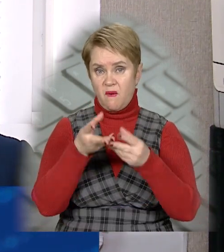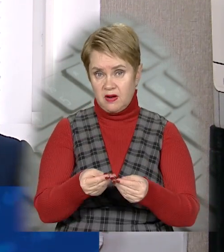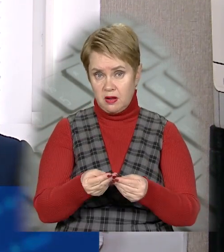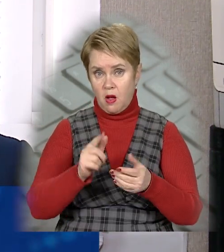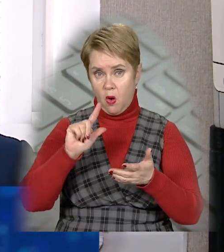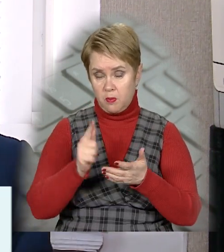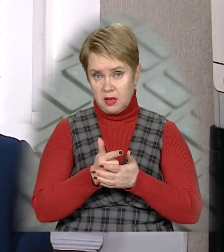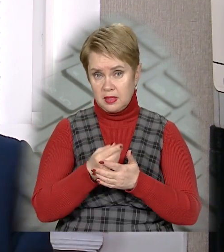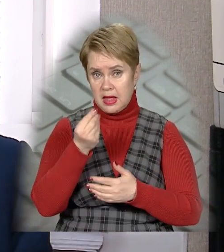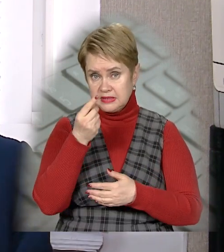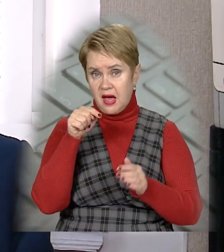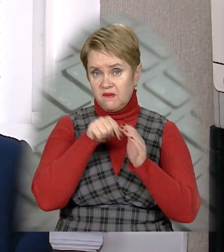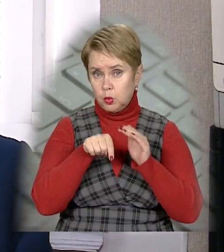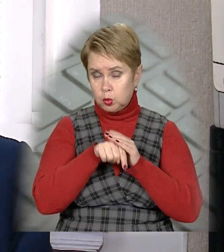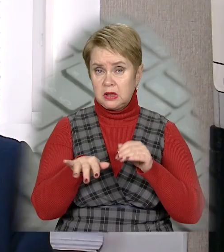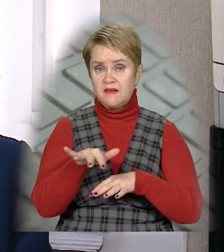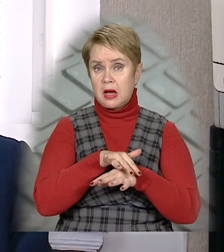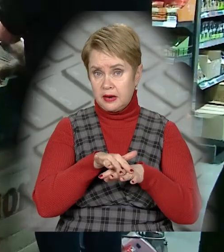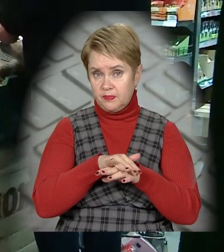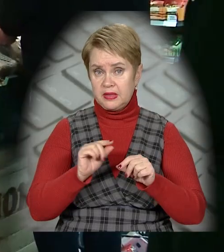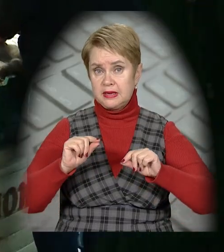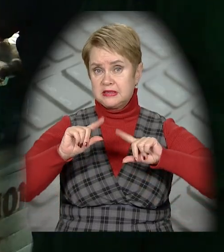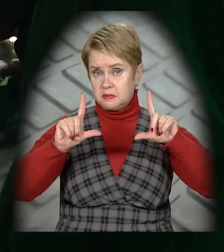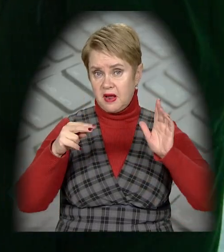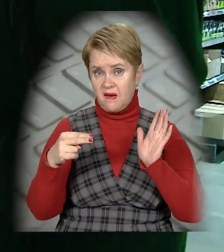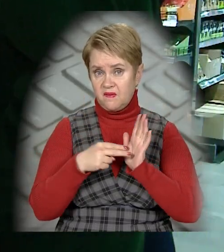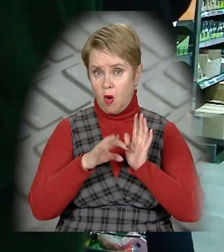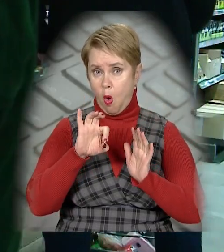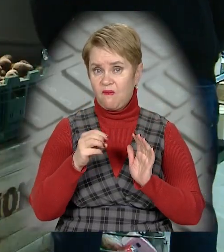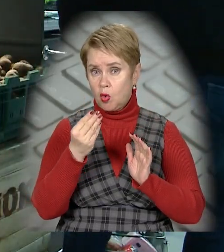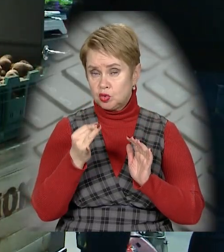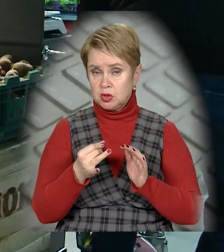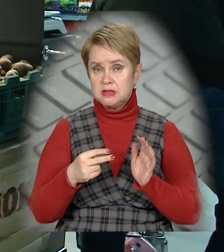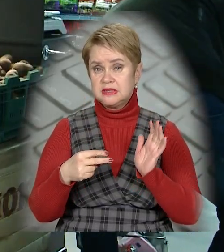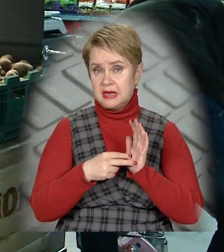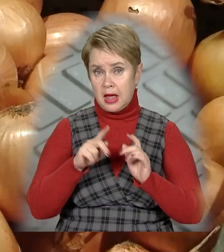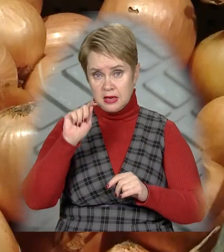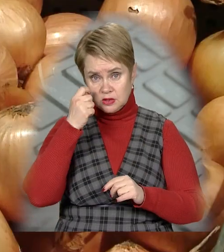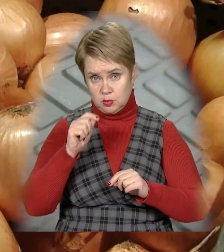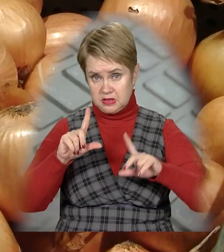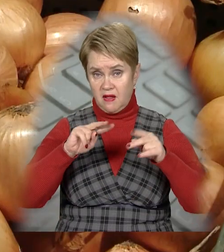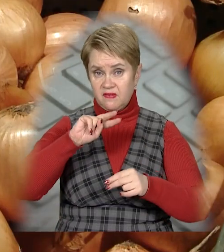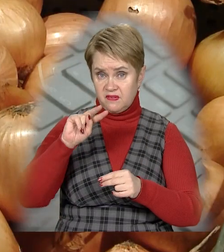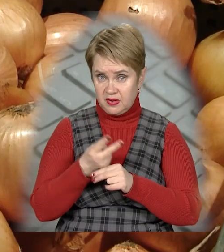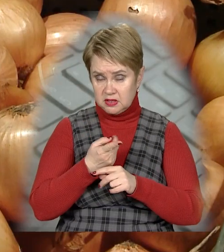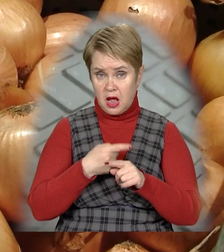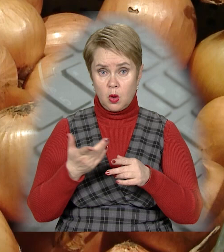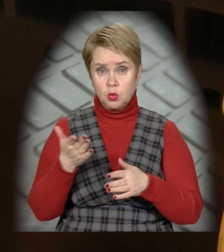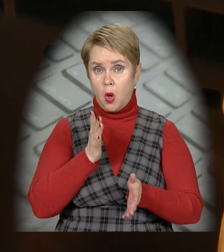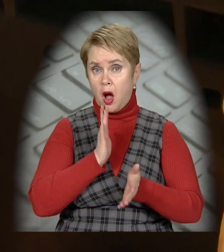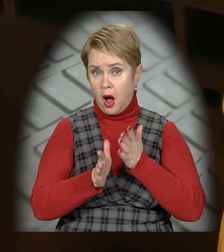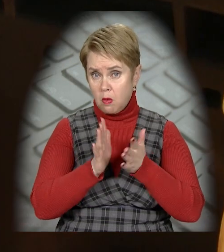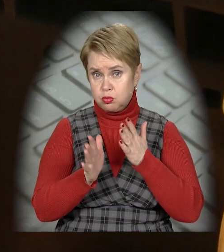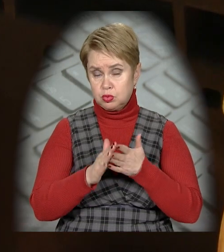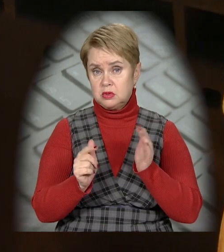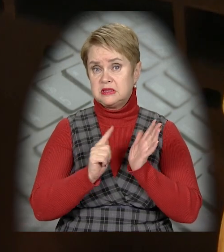Збільшилася і вартість овочів. Зокрема, ціна цибуля зросла вдвічі, а буряку та